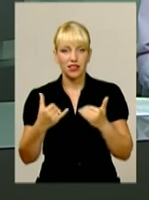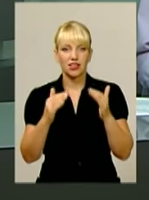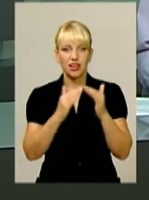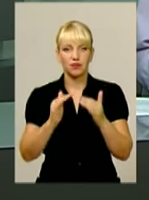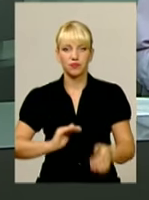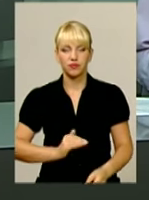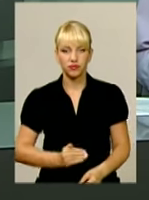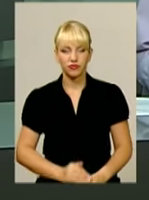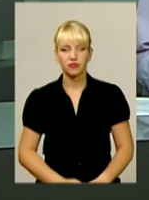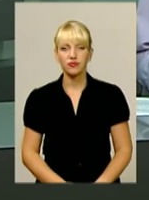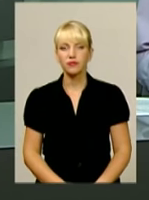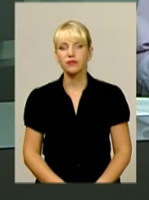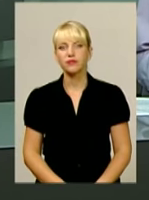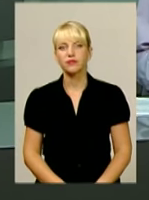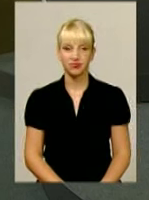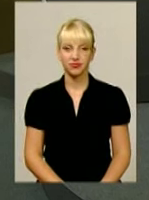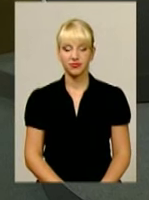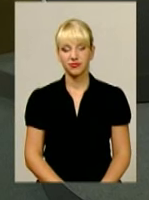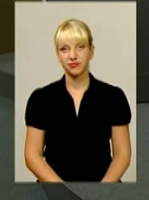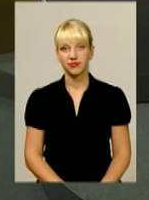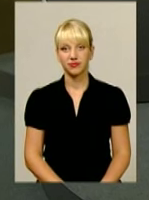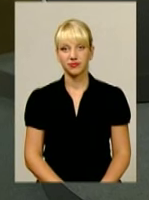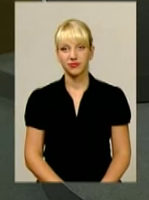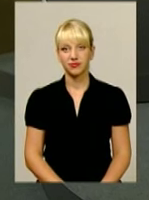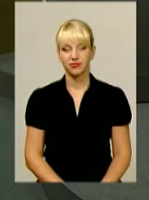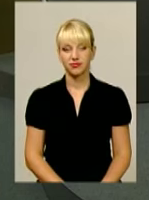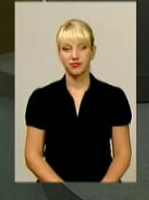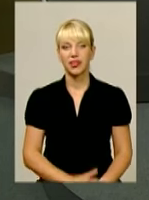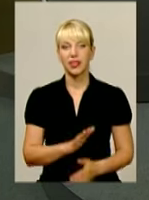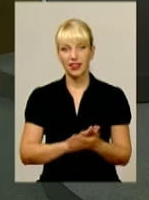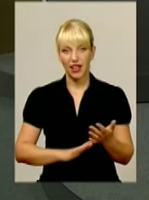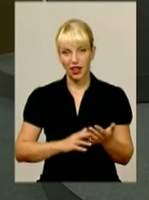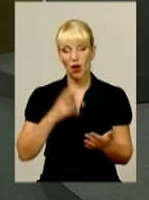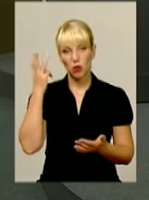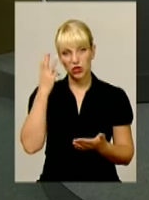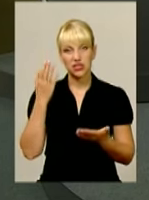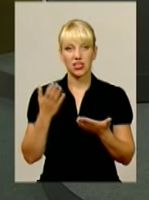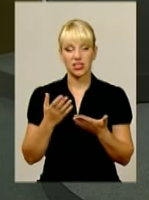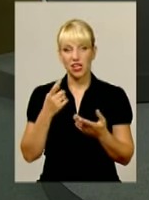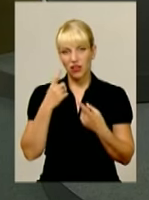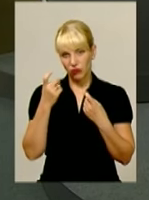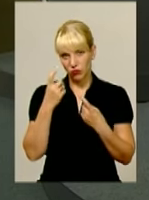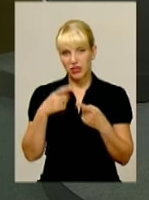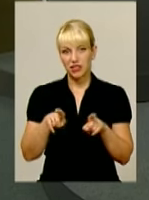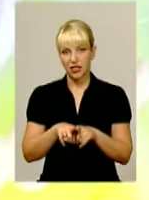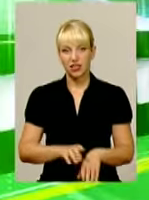мешканців приватного сектора. Далі у Подільській панорамі така інформація.